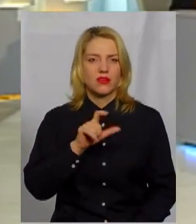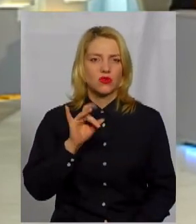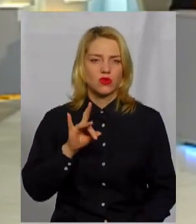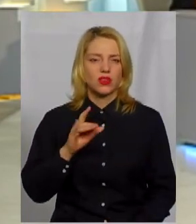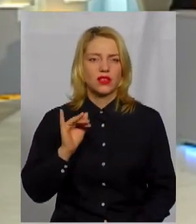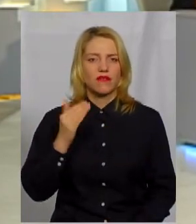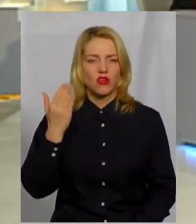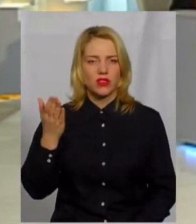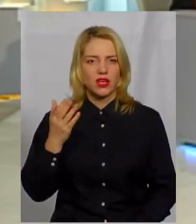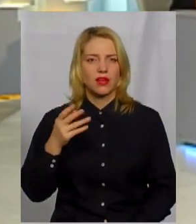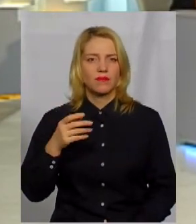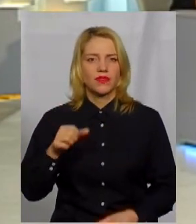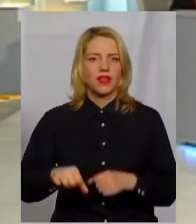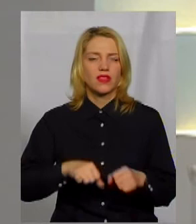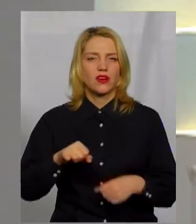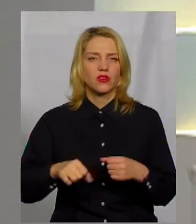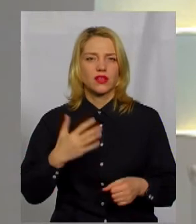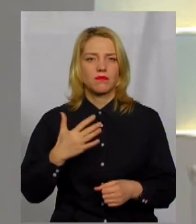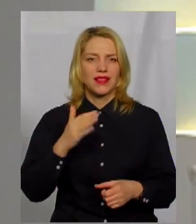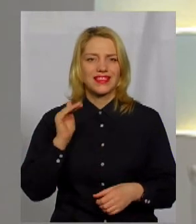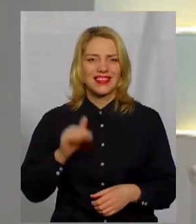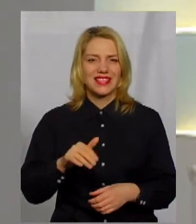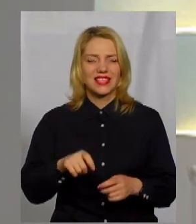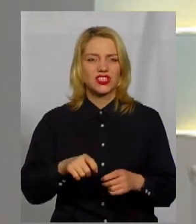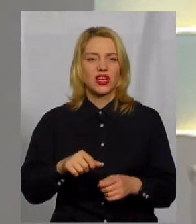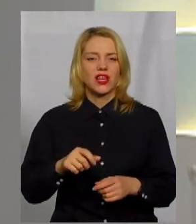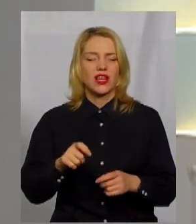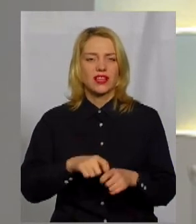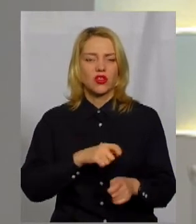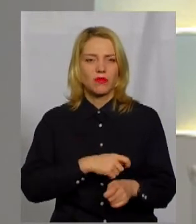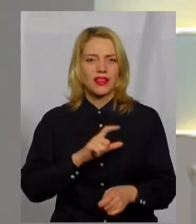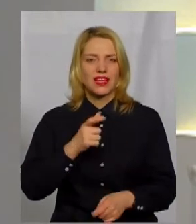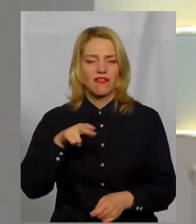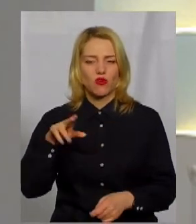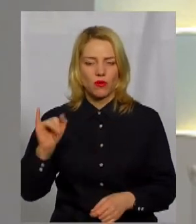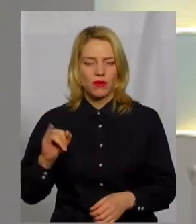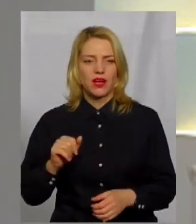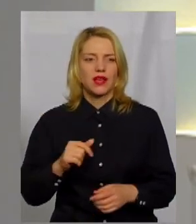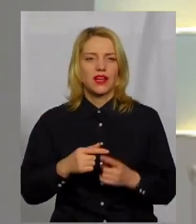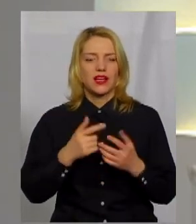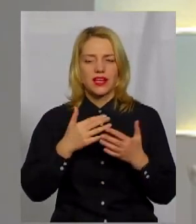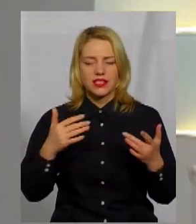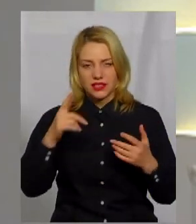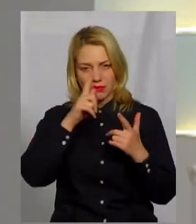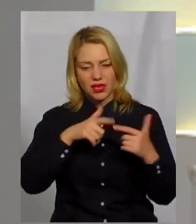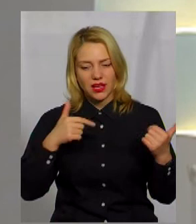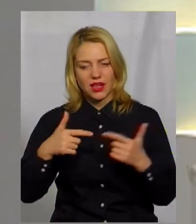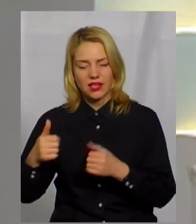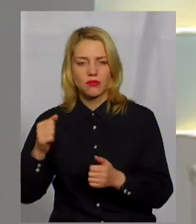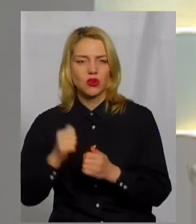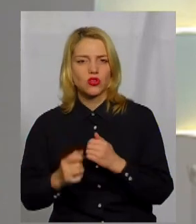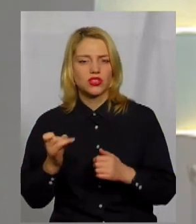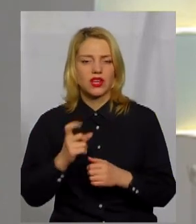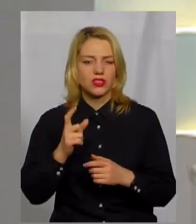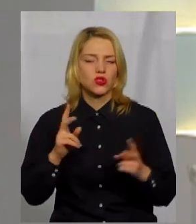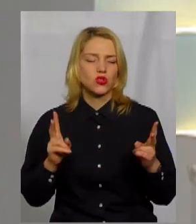вони накрутили тоді 5 тисяч кілометрів Європою, різними країнами, і в кожній вони зустрічалися з українцями. Юлія, а вона –